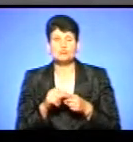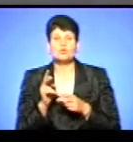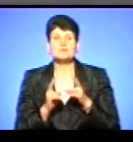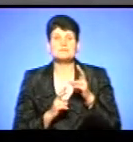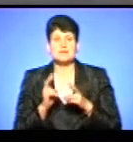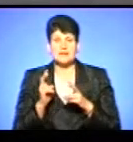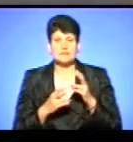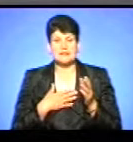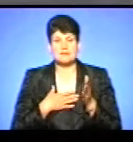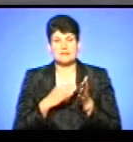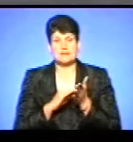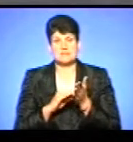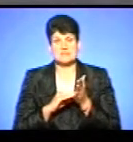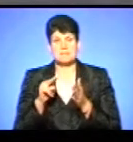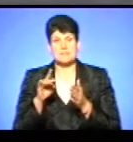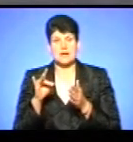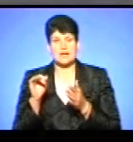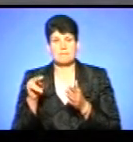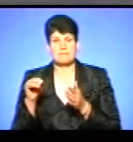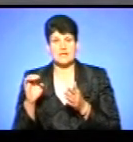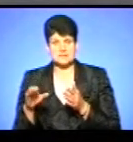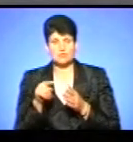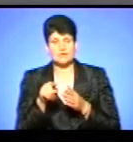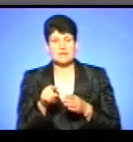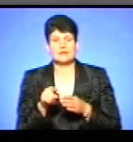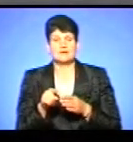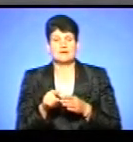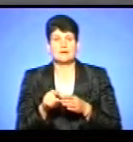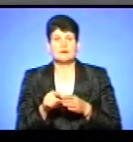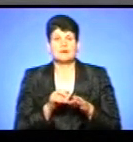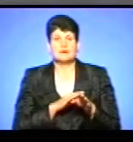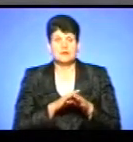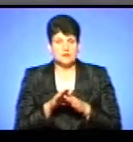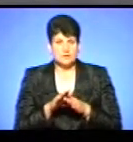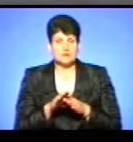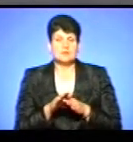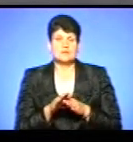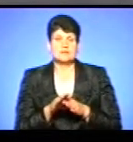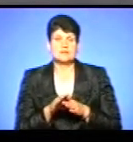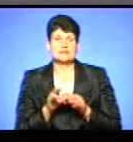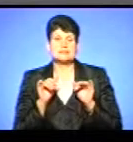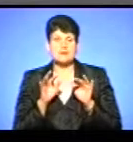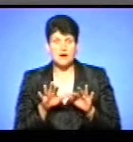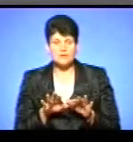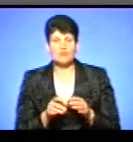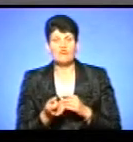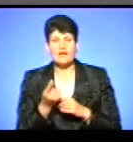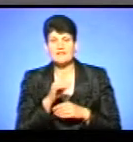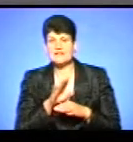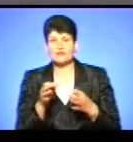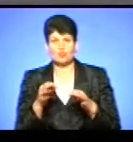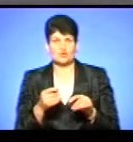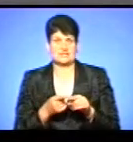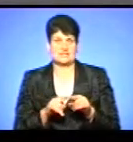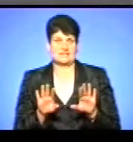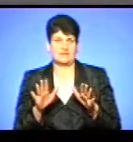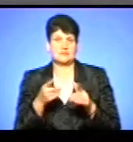нами написаний припис, щоб вони вжили заходів з метою виявлення і недопущення в подальшому таких випадків.